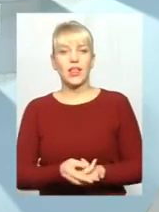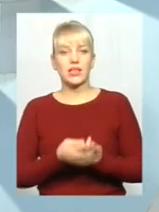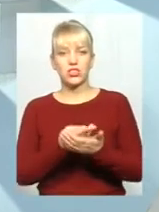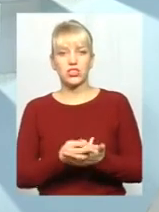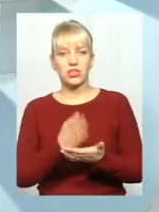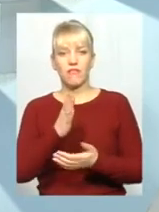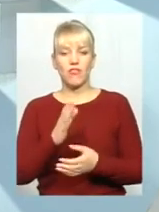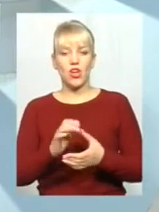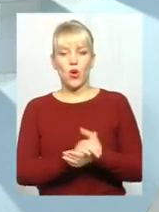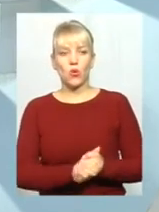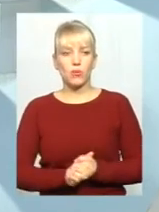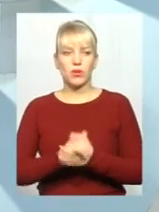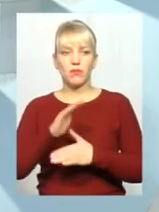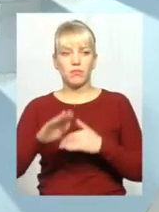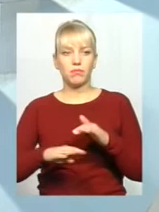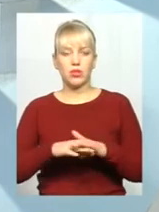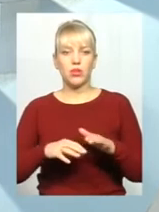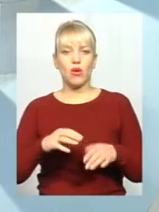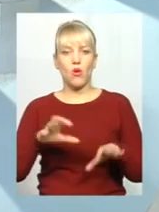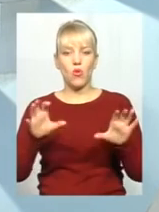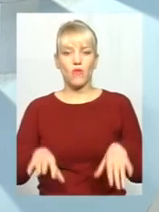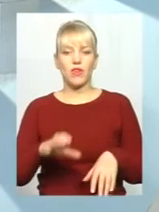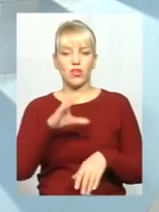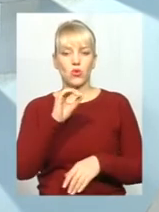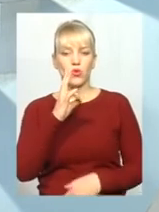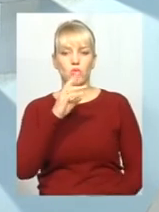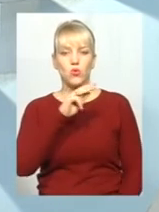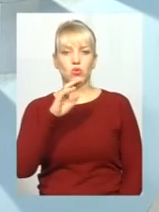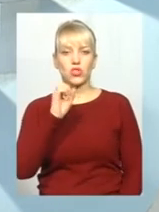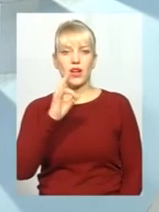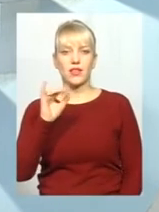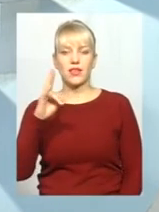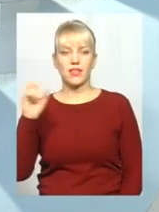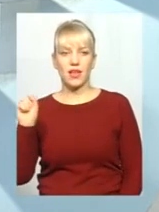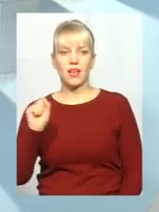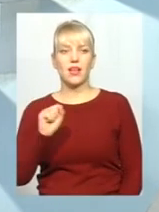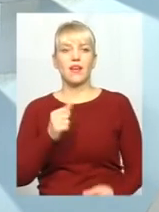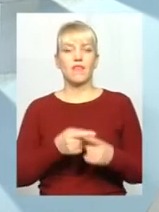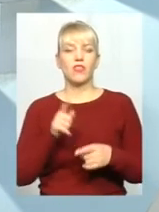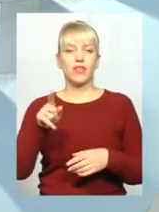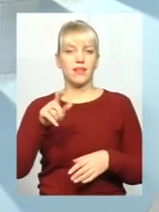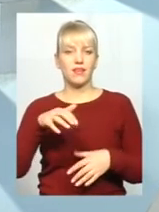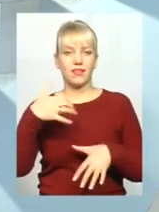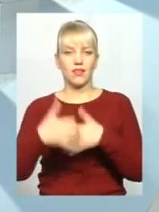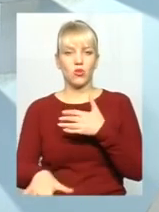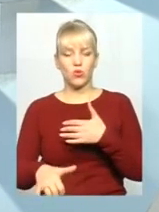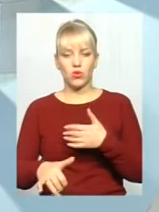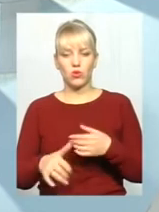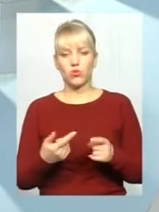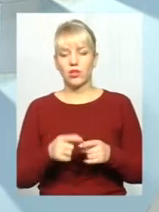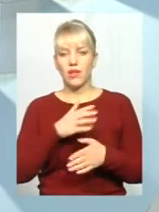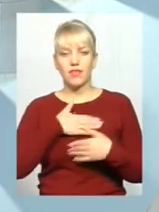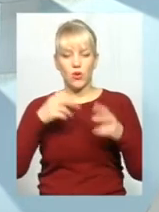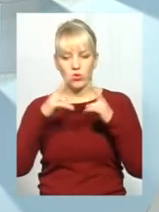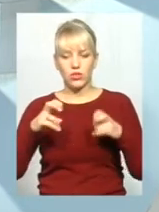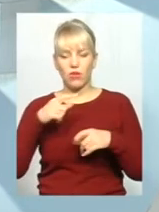під головуванням Южаніної Ніни, які просто-напросто ігнорують, не хочуть розглядати. Вони постійно шукають якісь відговорки, завтра